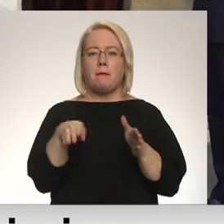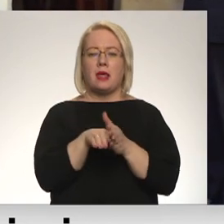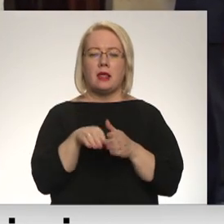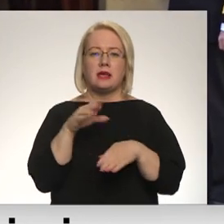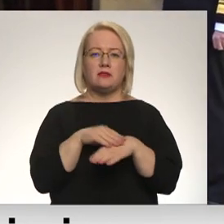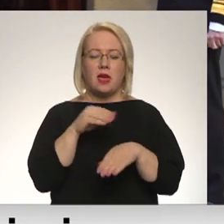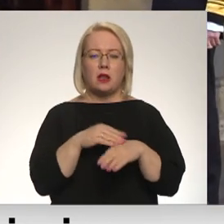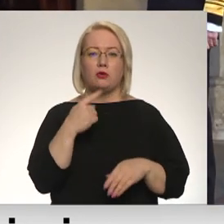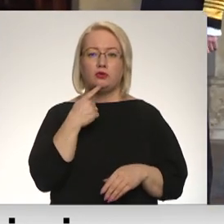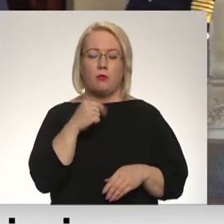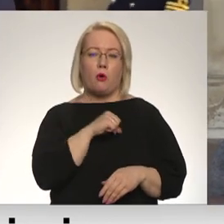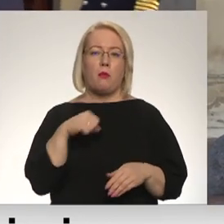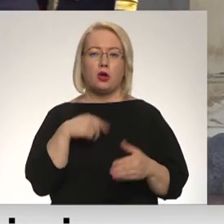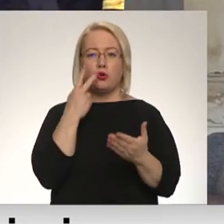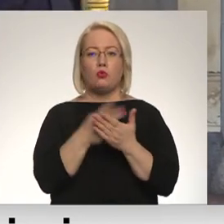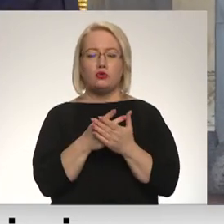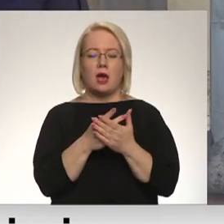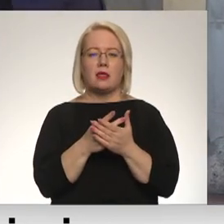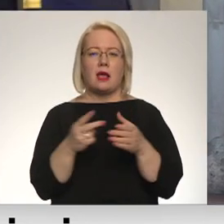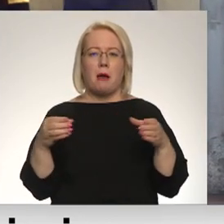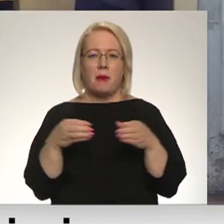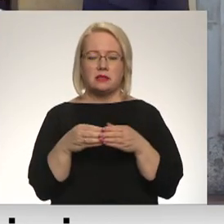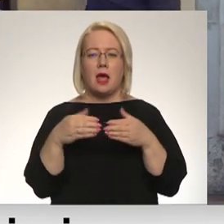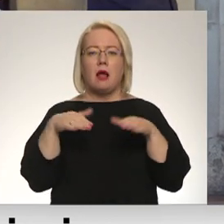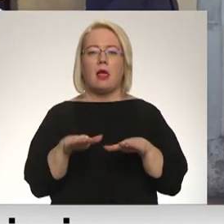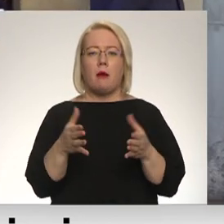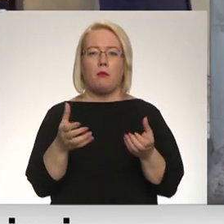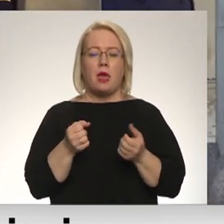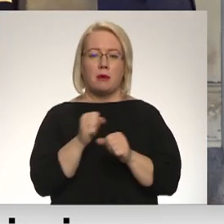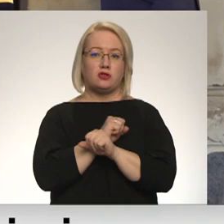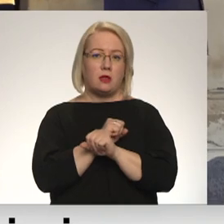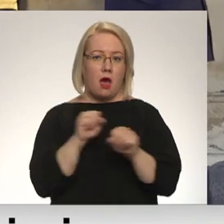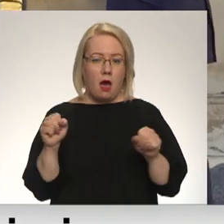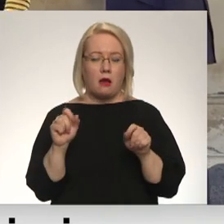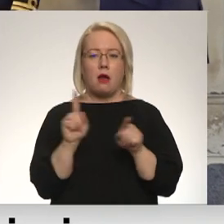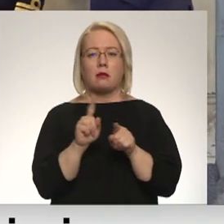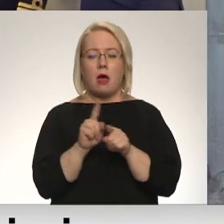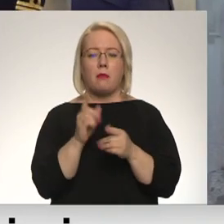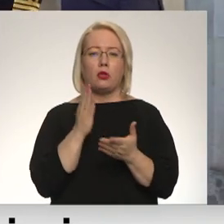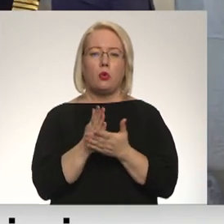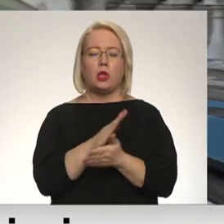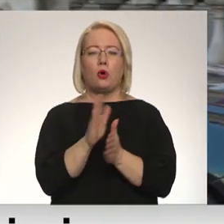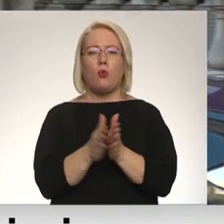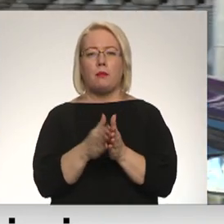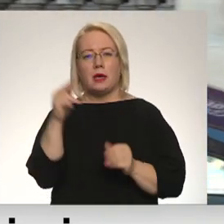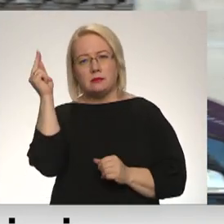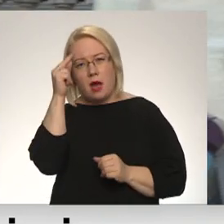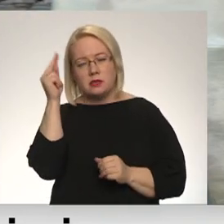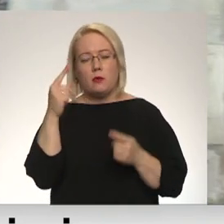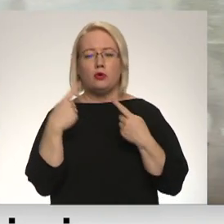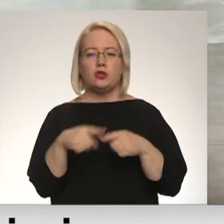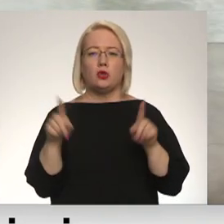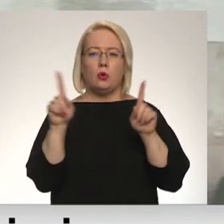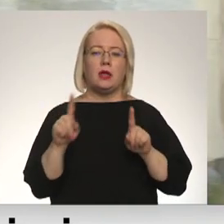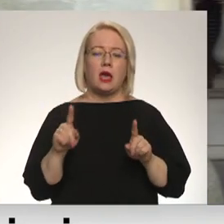Somija. Paši viņi uzskata, ka viņi ir mazāk, tāpēc arī lēmuma pieņemšana ir ātrāk. Tāpat notiek kopīgas mācības un citu lietu